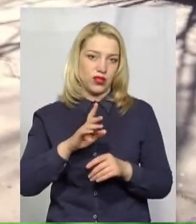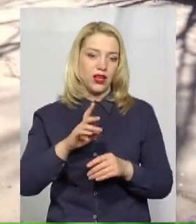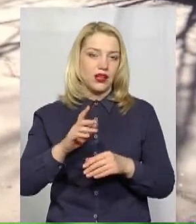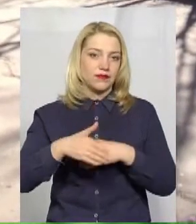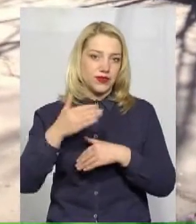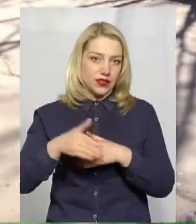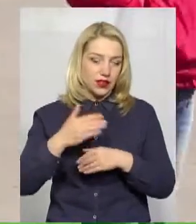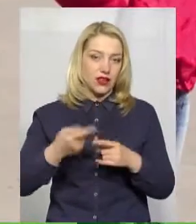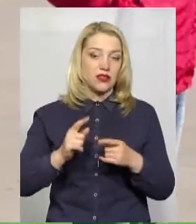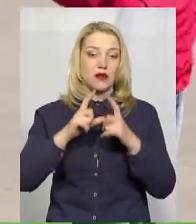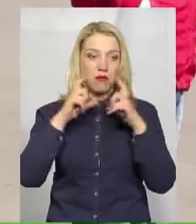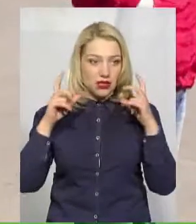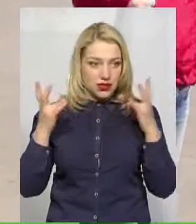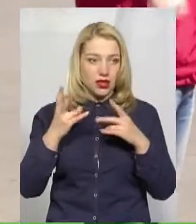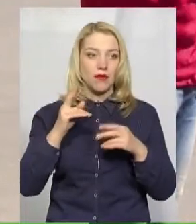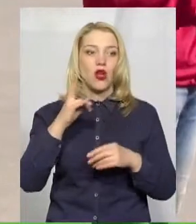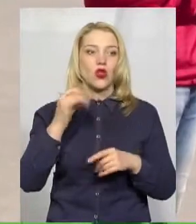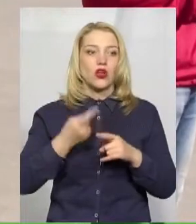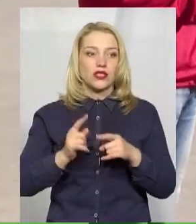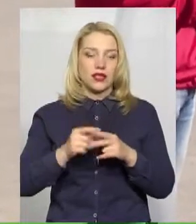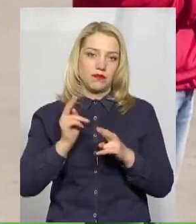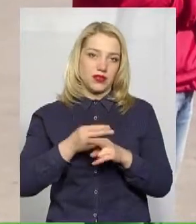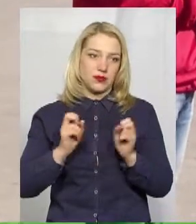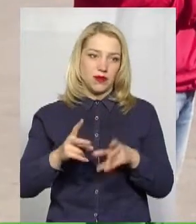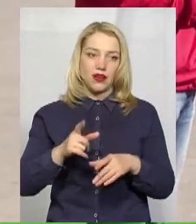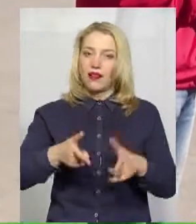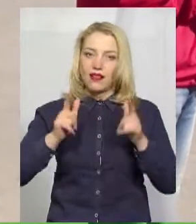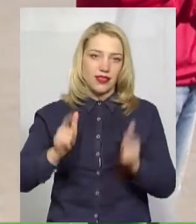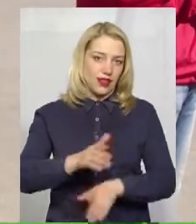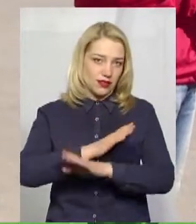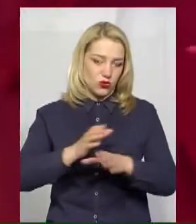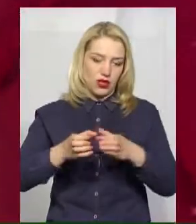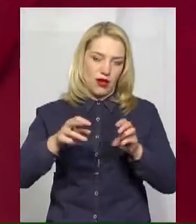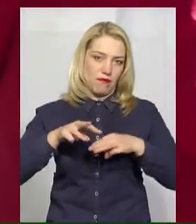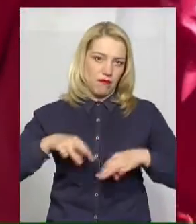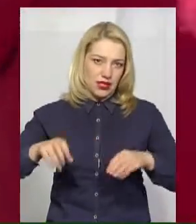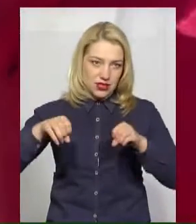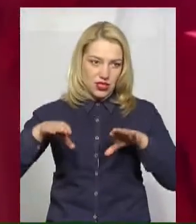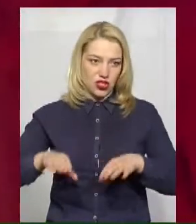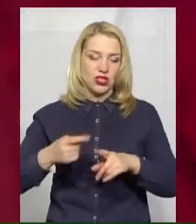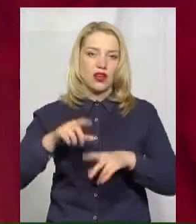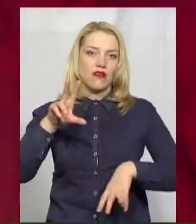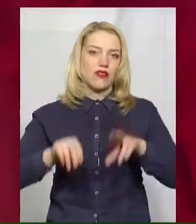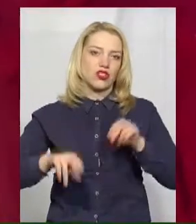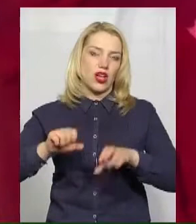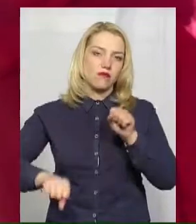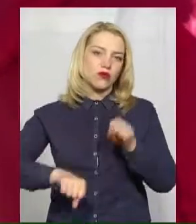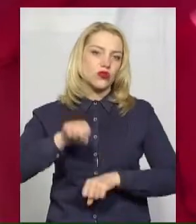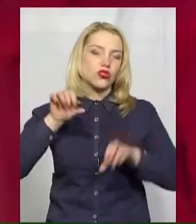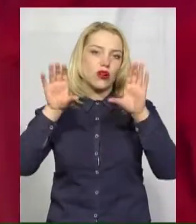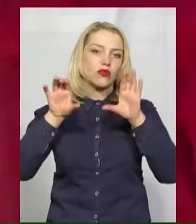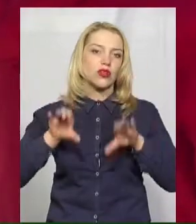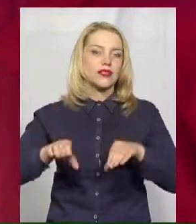бути, але це безпека. Незгоден з постановою Кабміну хмельничанин Юрій. Вважається порушенням конституційних прав людини і в разі складання